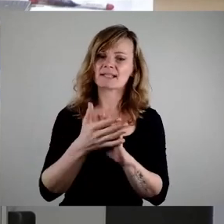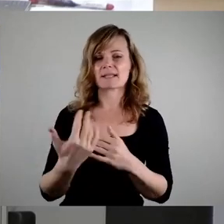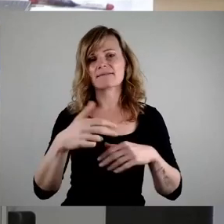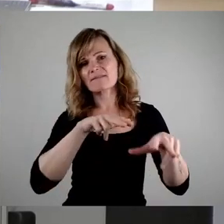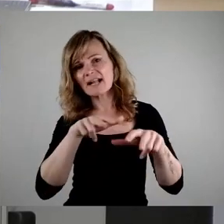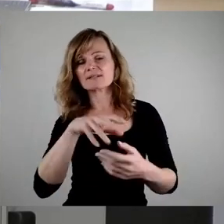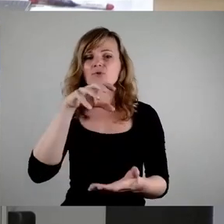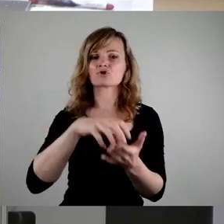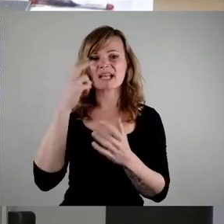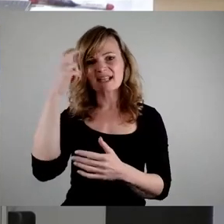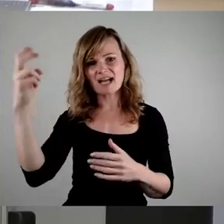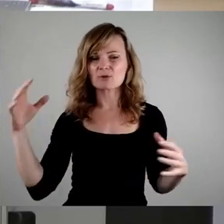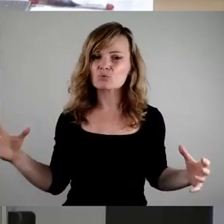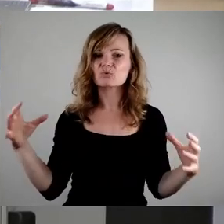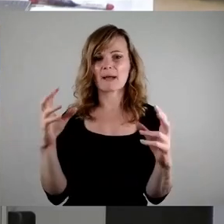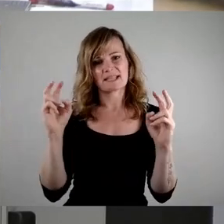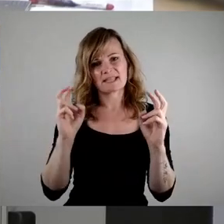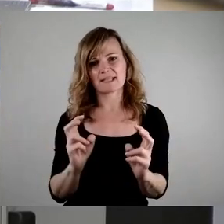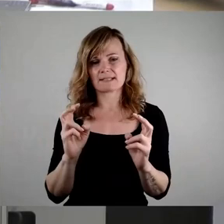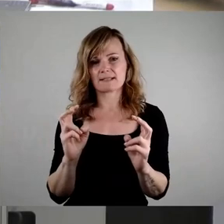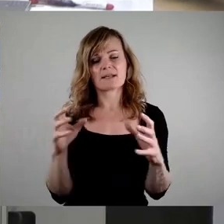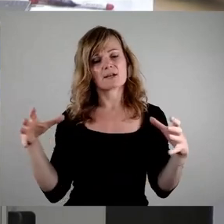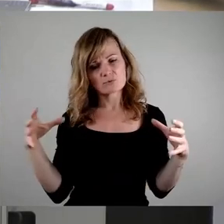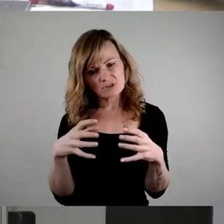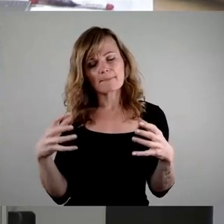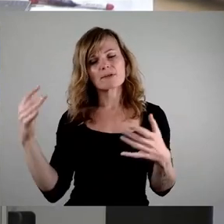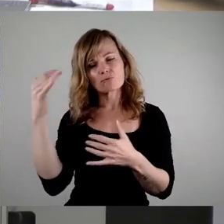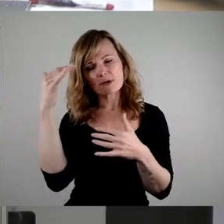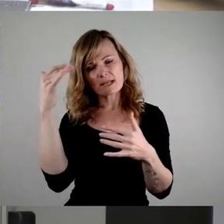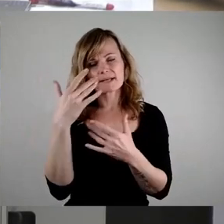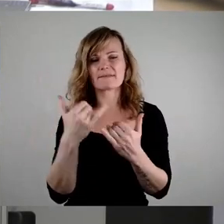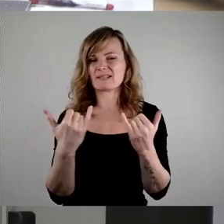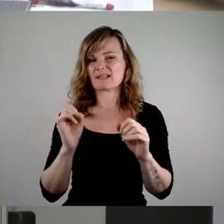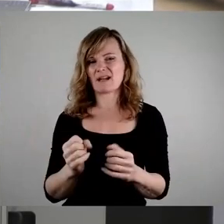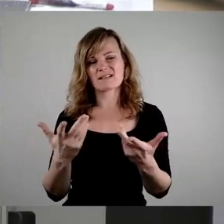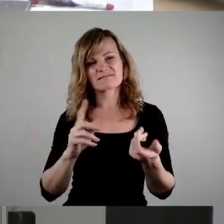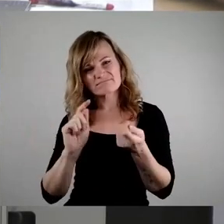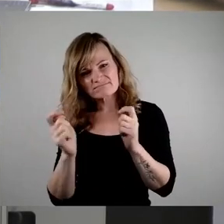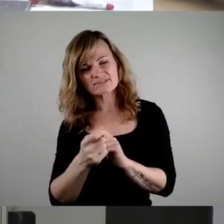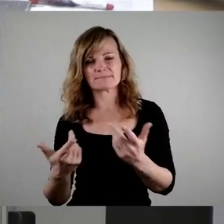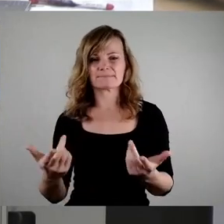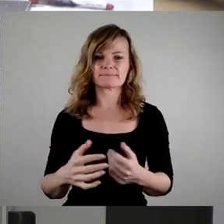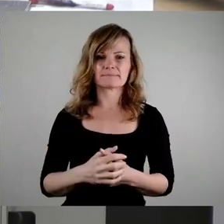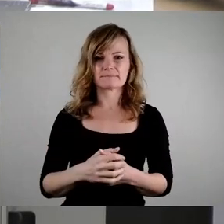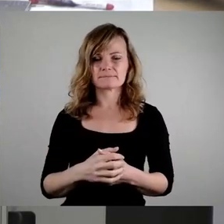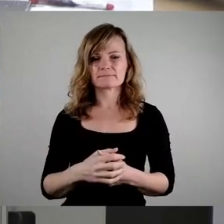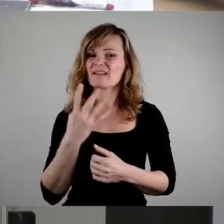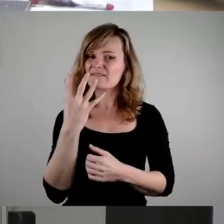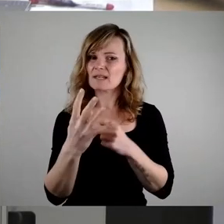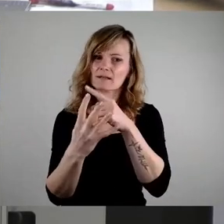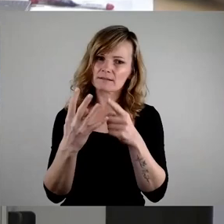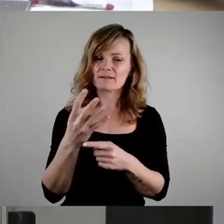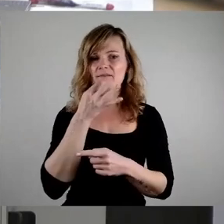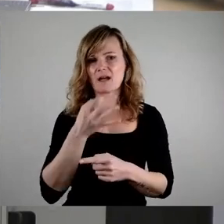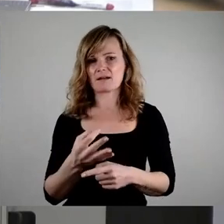Stadtrat zusammensetzen und überlegen, was getan werden kann. Dabei geht es um vier wesentliche Fragen.